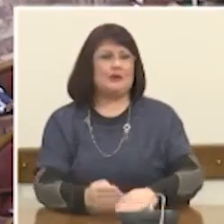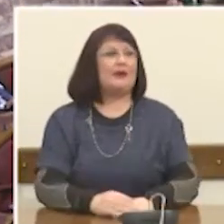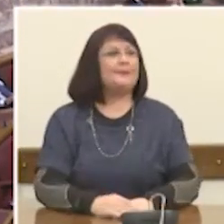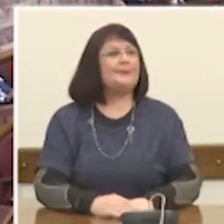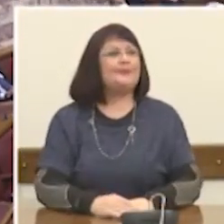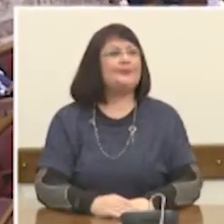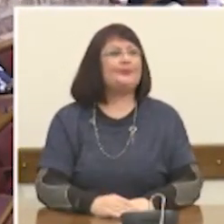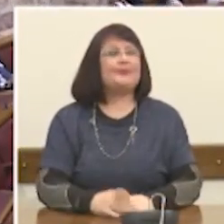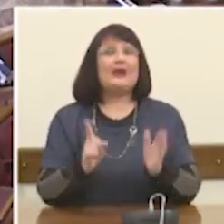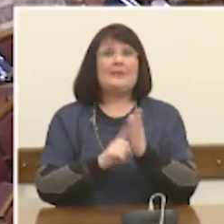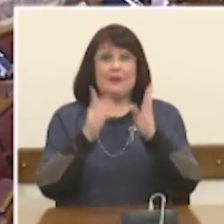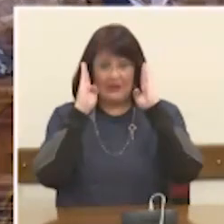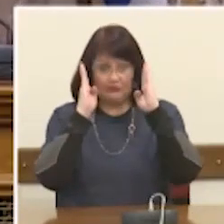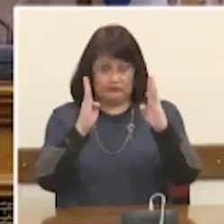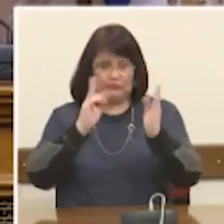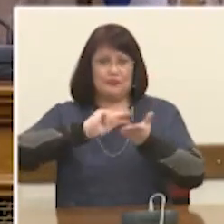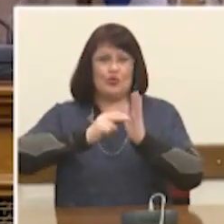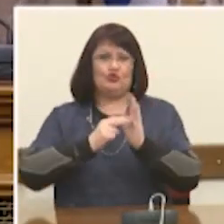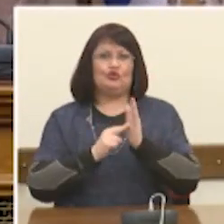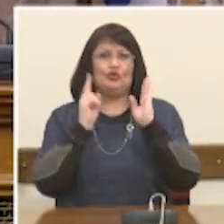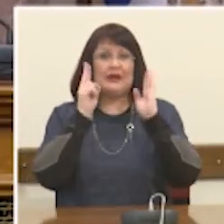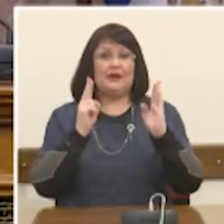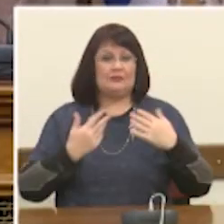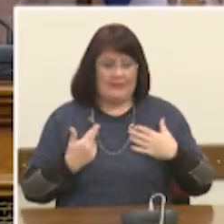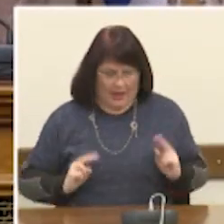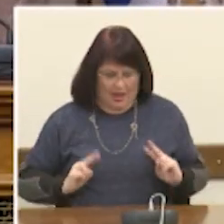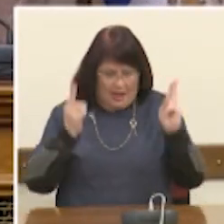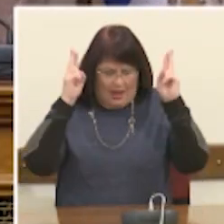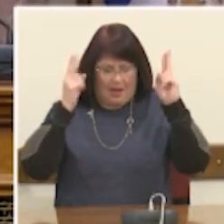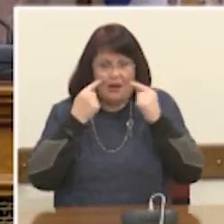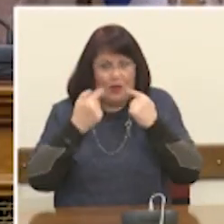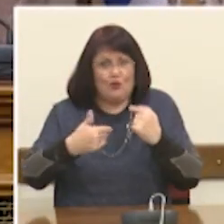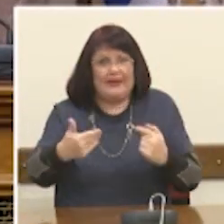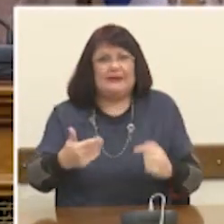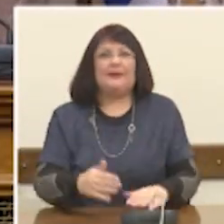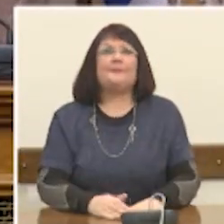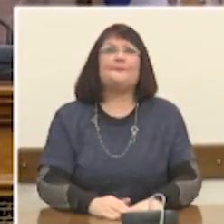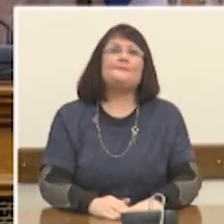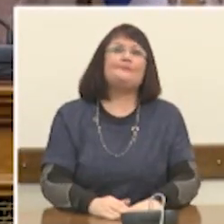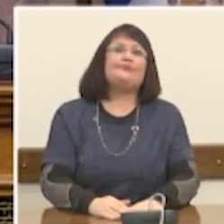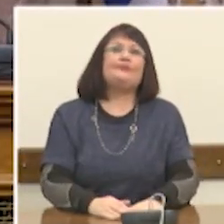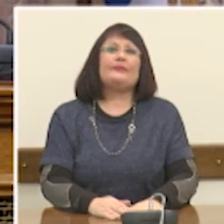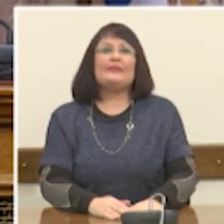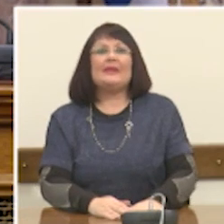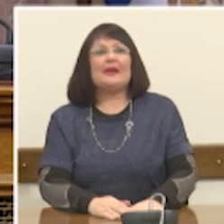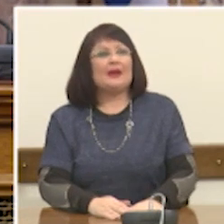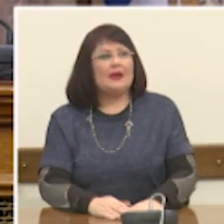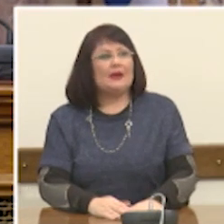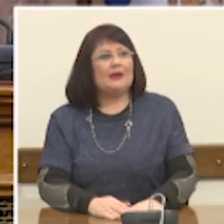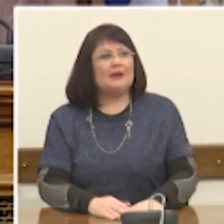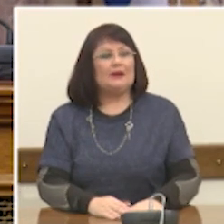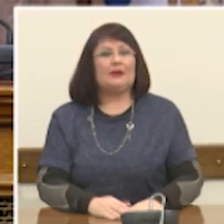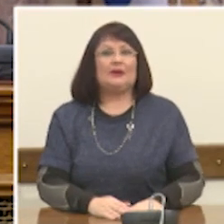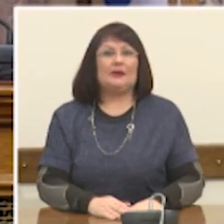προσοχή μας, να συγκεντρωθεί η ενέργειά μας. Είναι κατευθύνσεις που σίγουρα, και εκεί νομίζω έγκειται και η μεγάλη